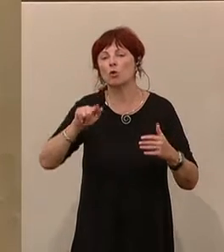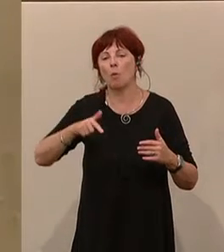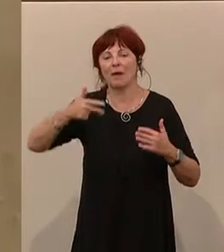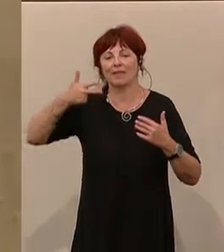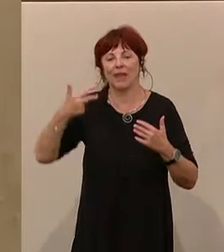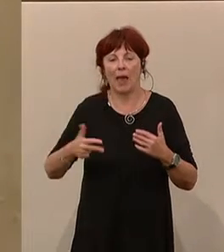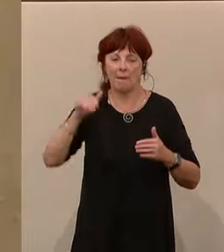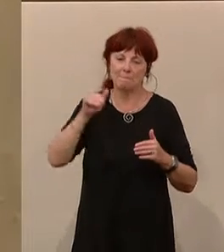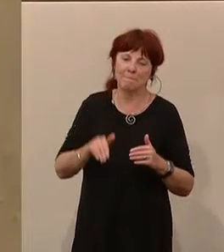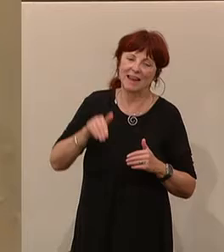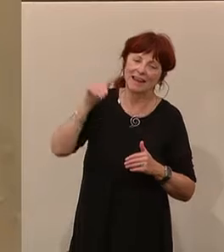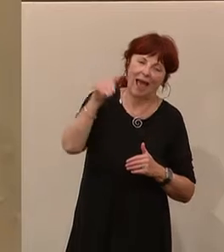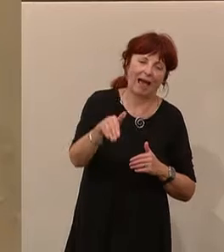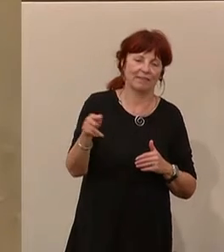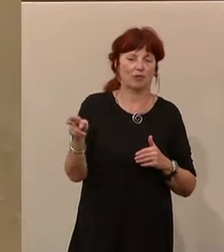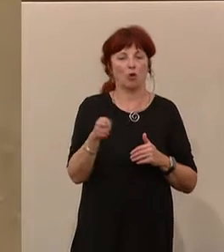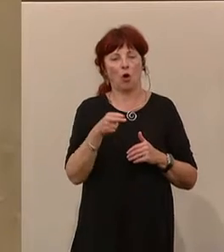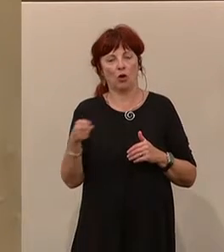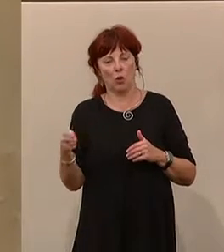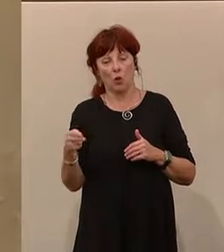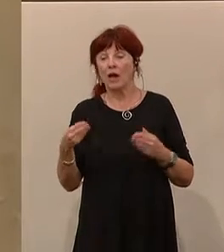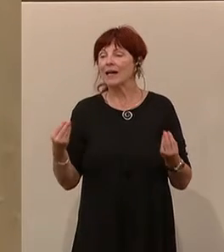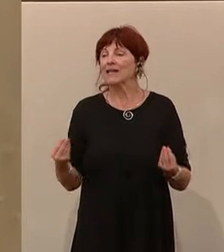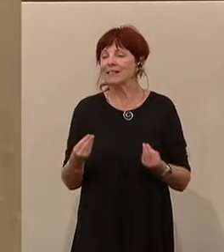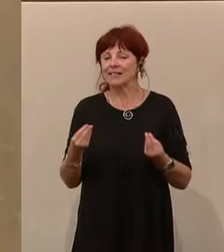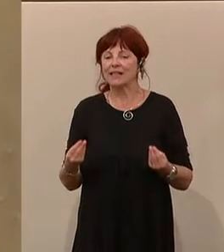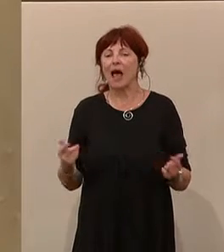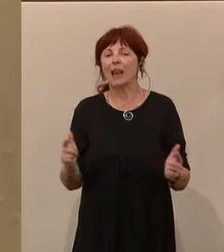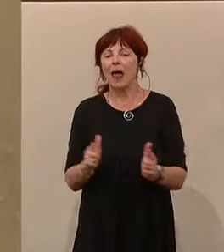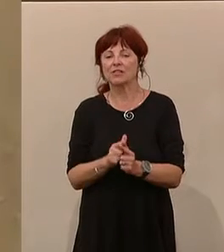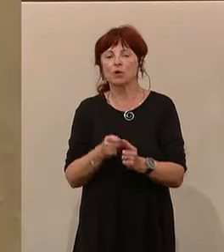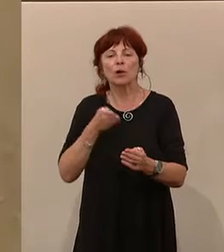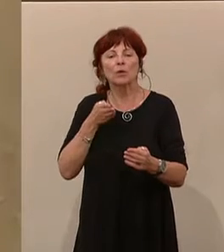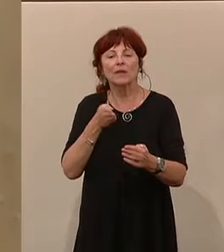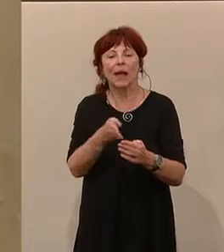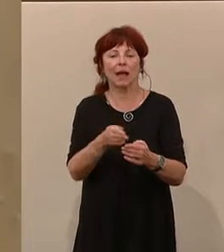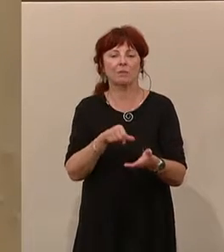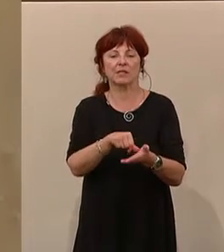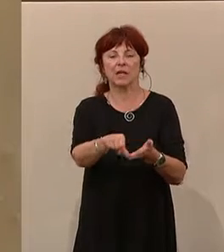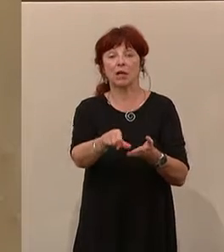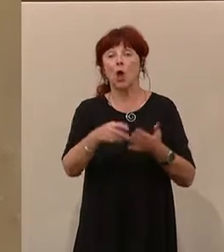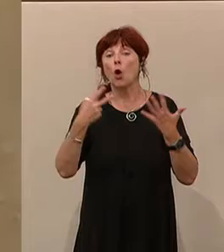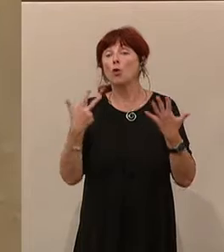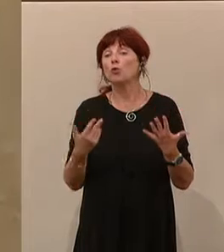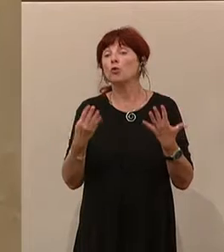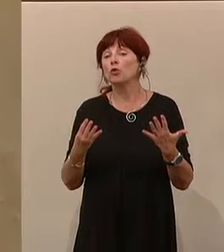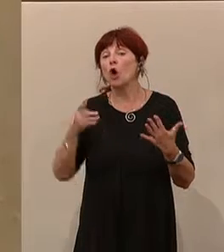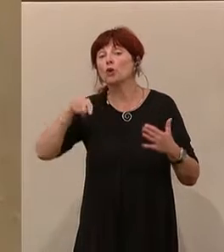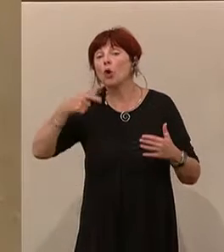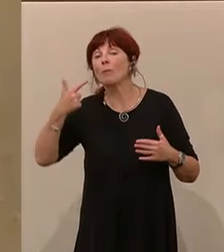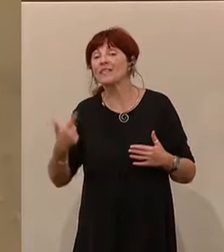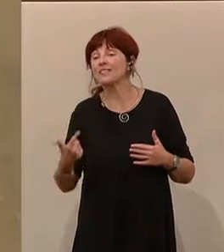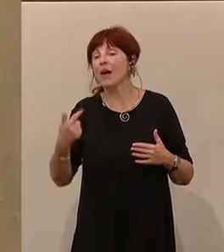Milliarden Euro genau an Sach- und Direktzahlungen an die Familien. Das sind doch immerhin 9,2 Prozent der